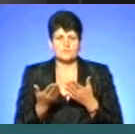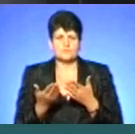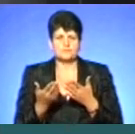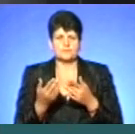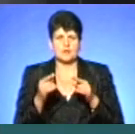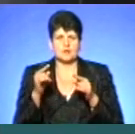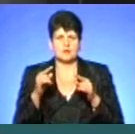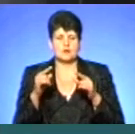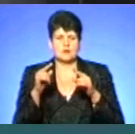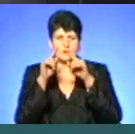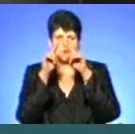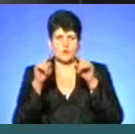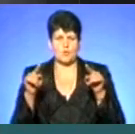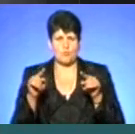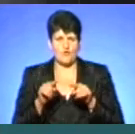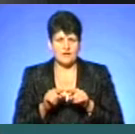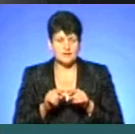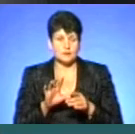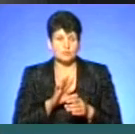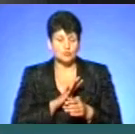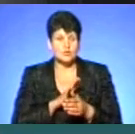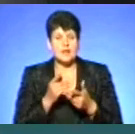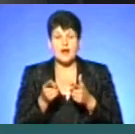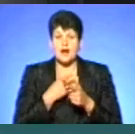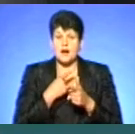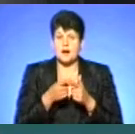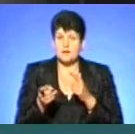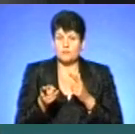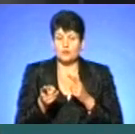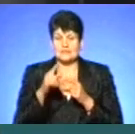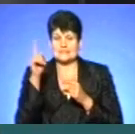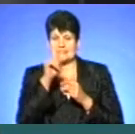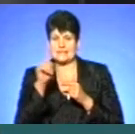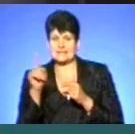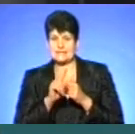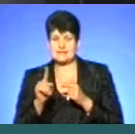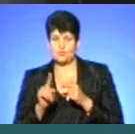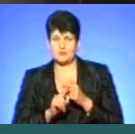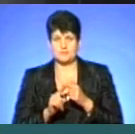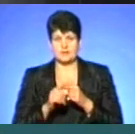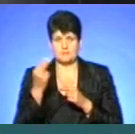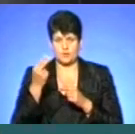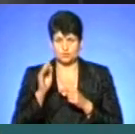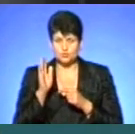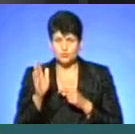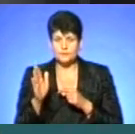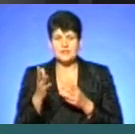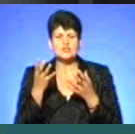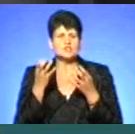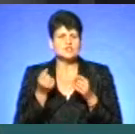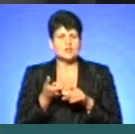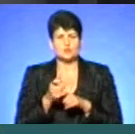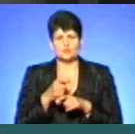І ще дуже цікава ознака – хвіст у гадюки короткий. Він короткий